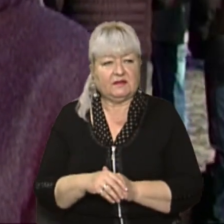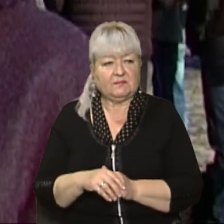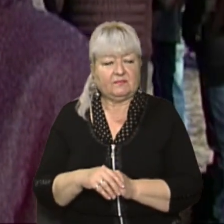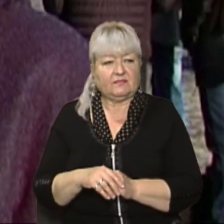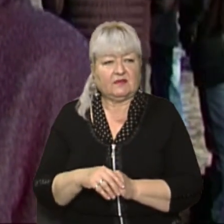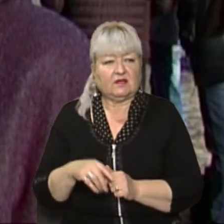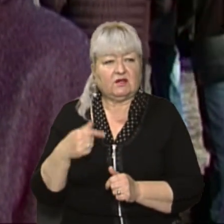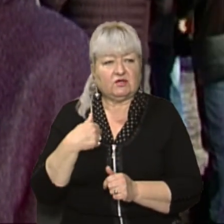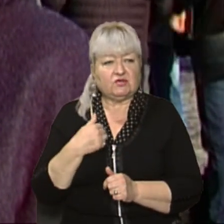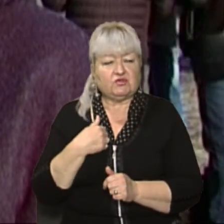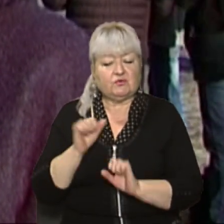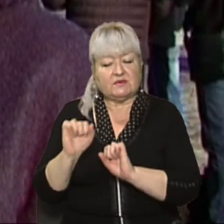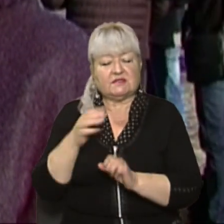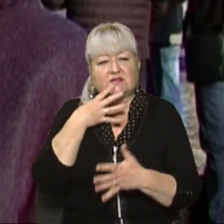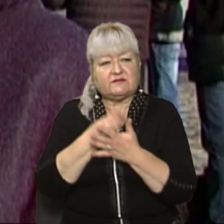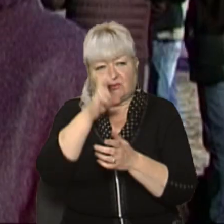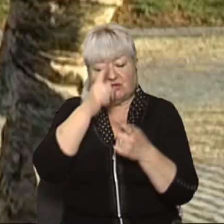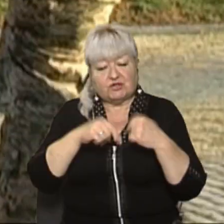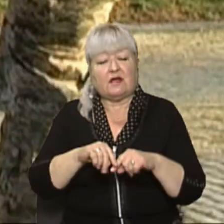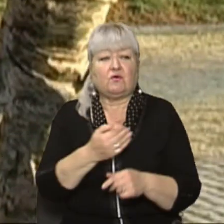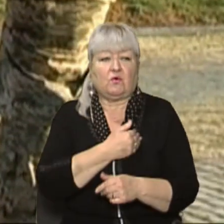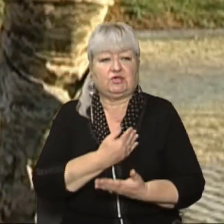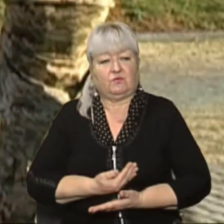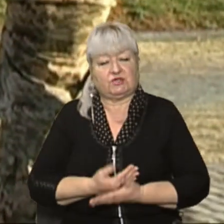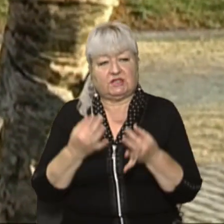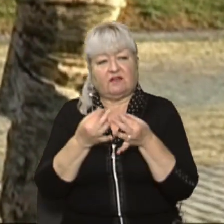свої держави, який хоче жити вільно.